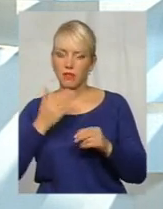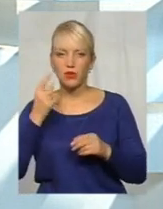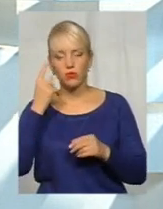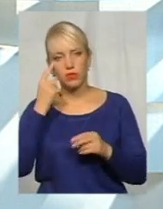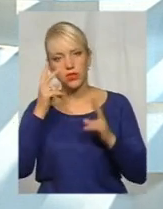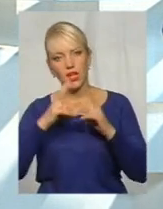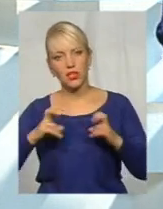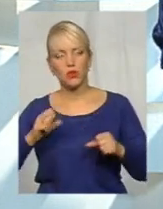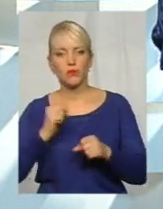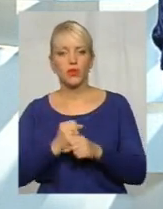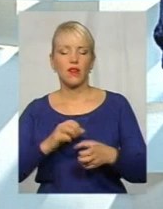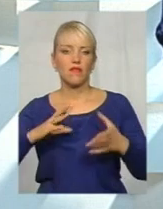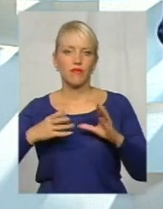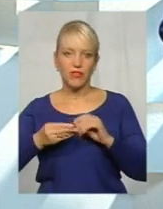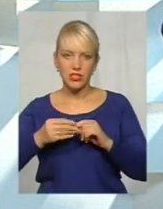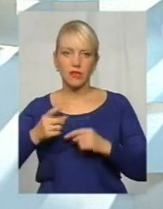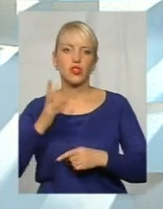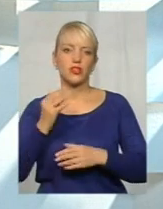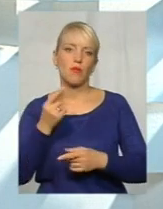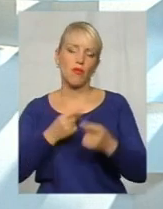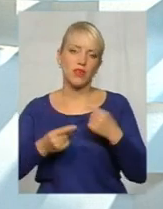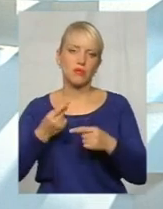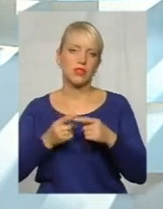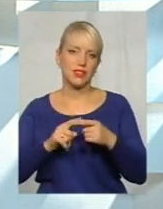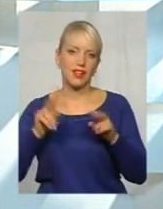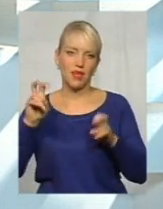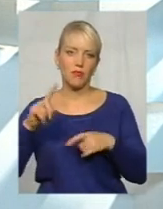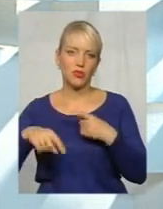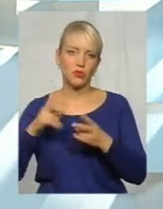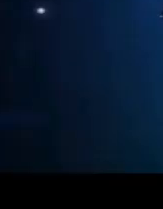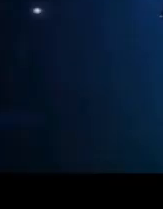аналізуйте, робіть висновки, ми до неї ще повернемося. Побачимось!